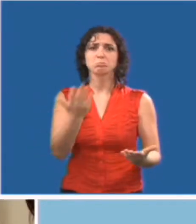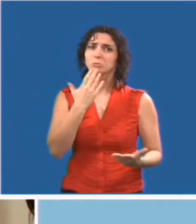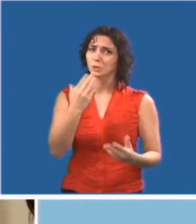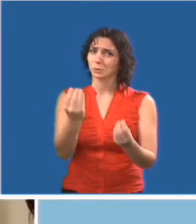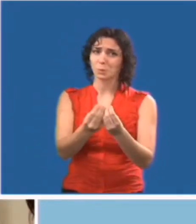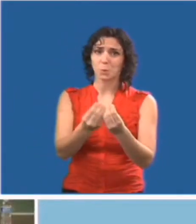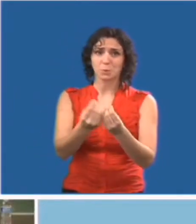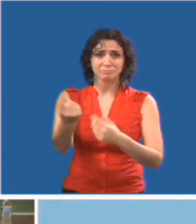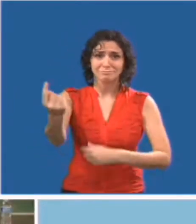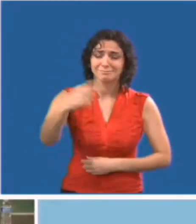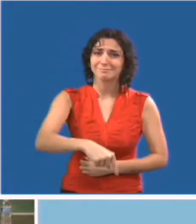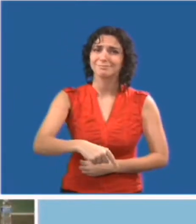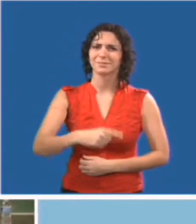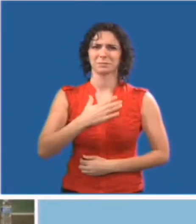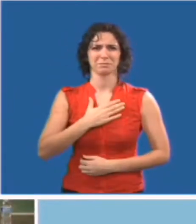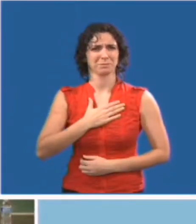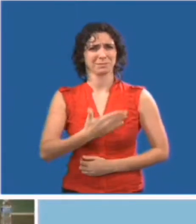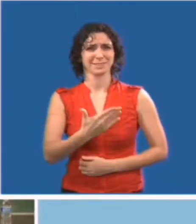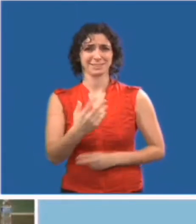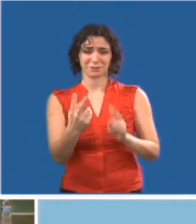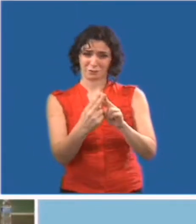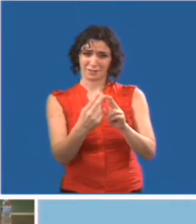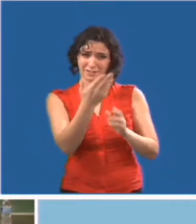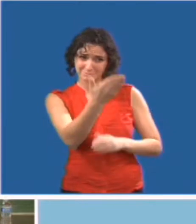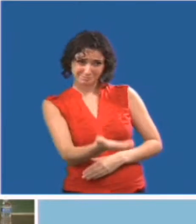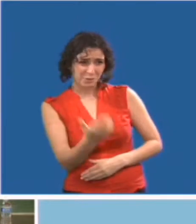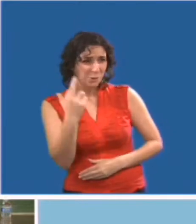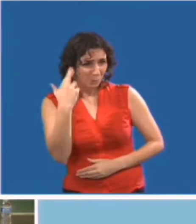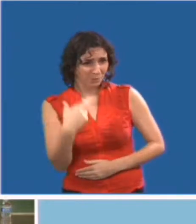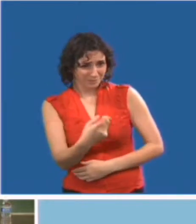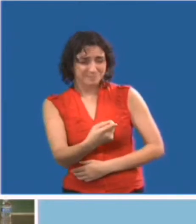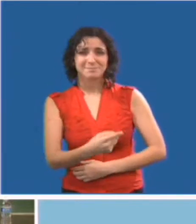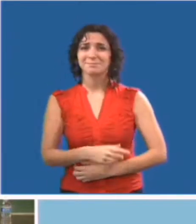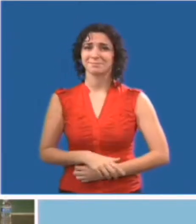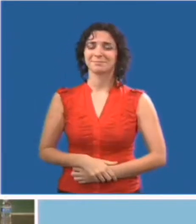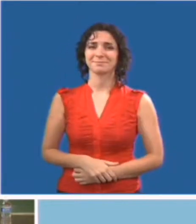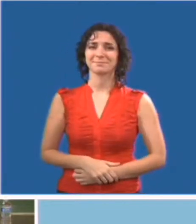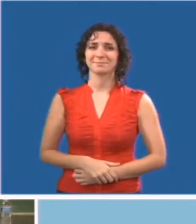venu aujourd'hui, M. Stein. Enchanté d'avoir fait votre connaissance, Rhonda.